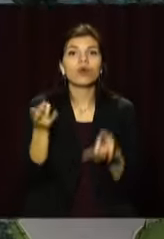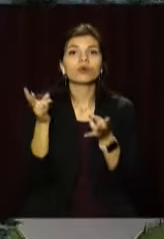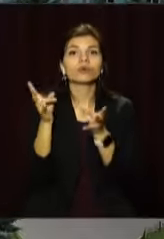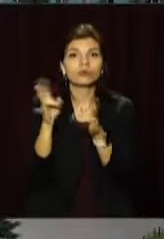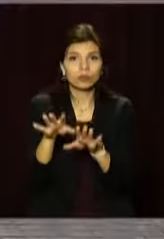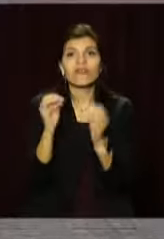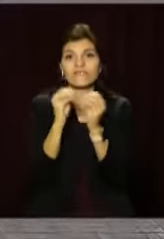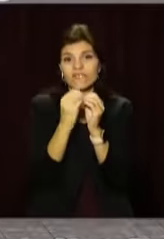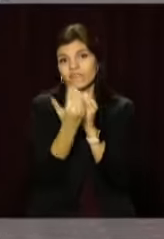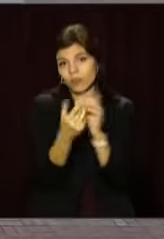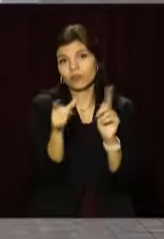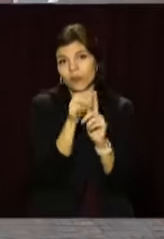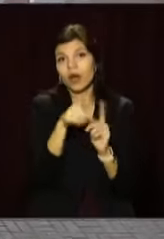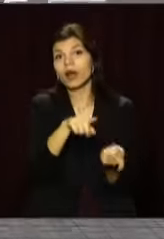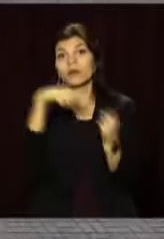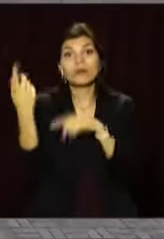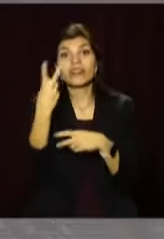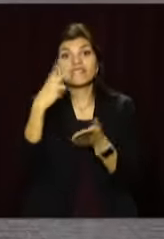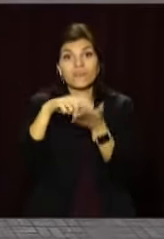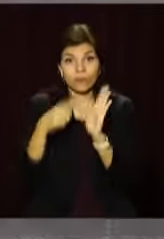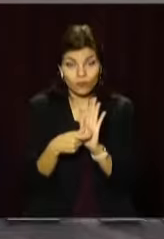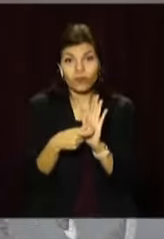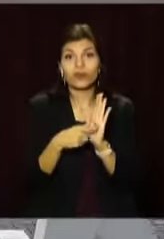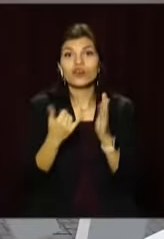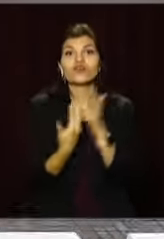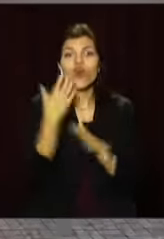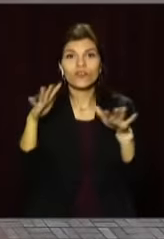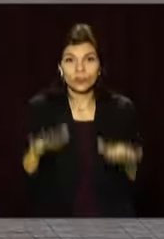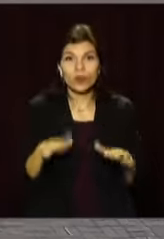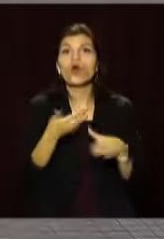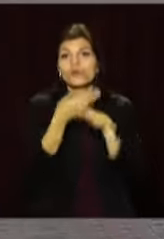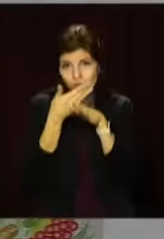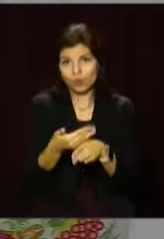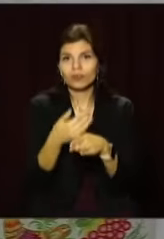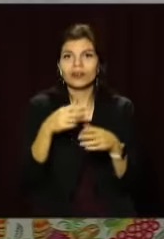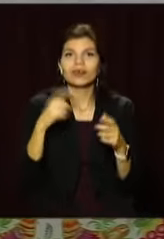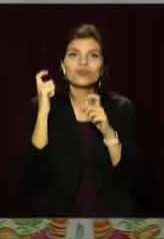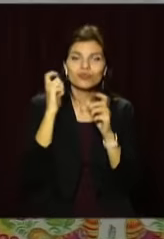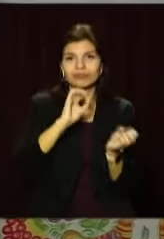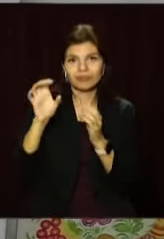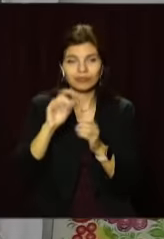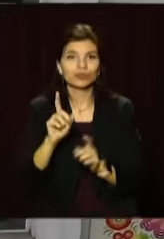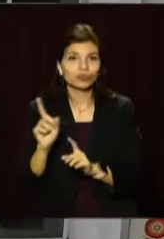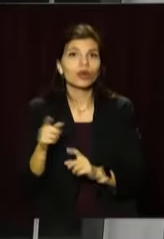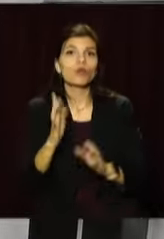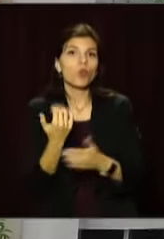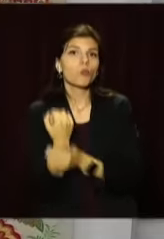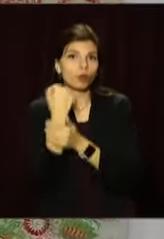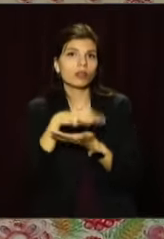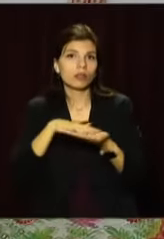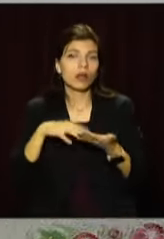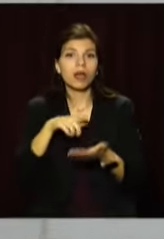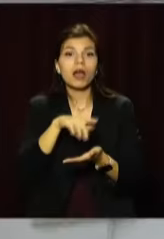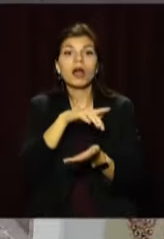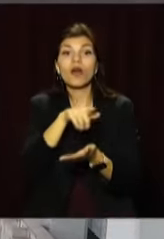залишиться за родиною Майорових. З переїздом у двокімнатну і розміщенням на новому місті допоможуть. Підтримуватимуть сім'ю і надалі. У